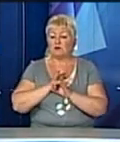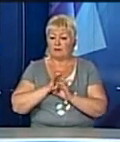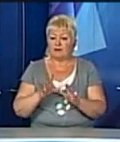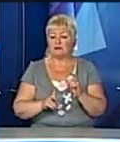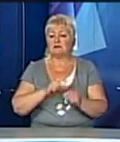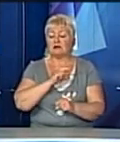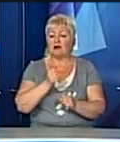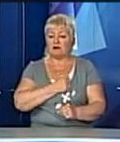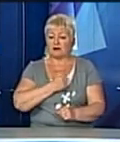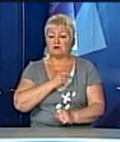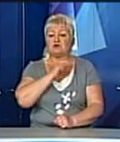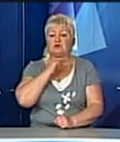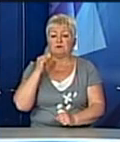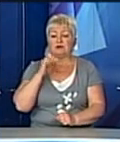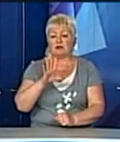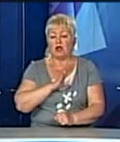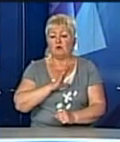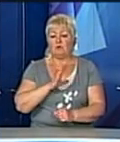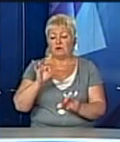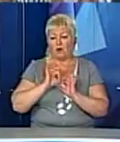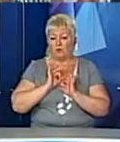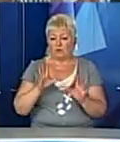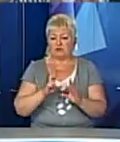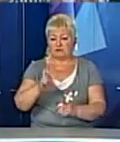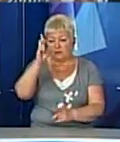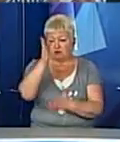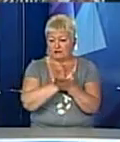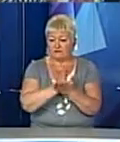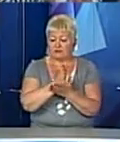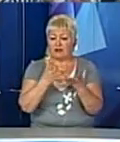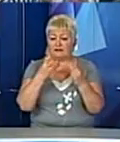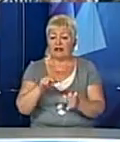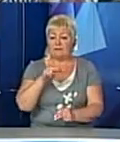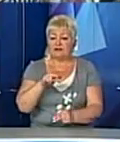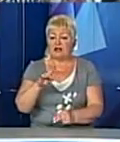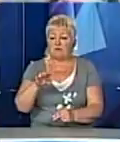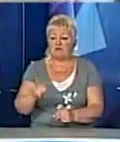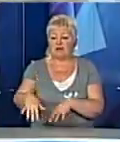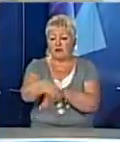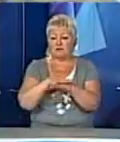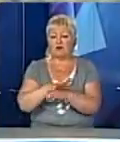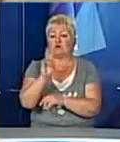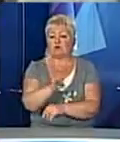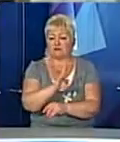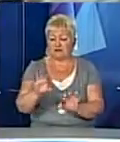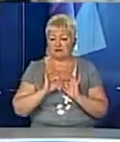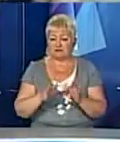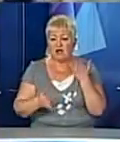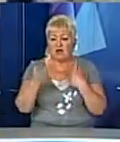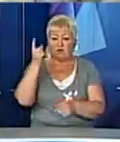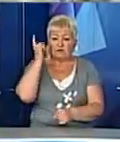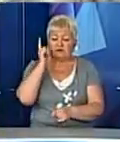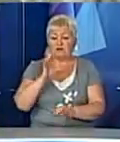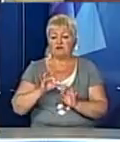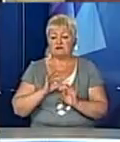відбулася урочиста архіарейська божественна літургія. День Петра і Павла – народно-християнське свято. Удавнину свято